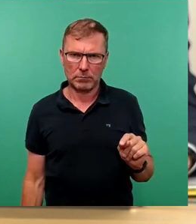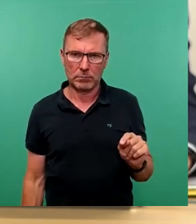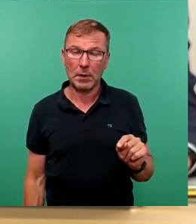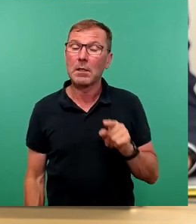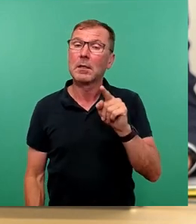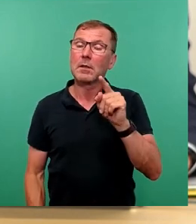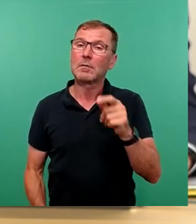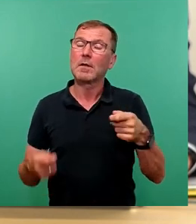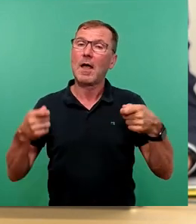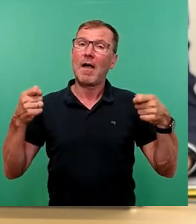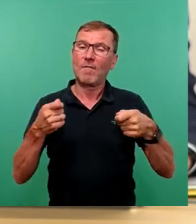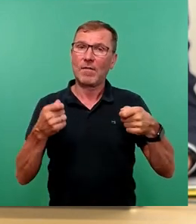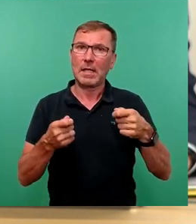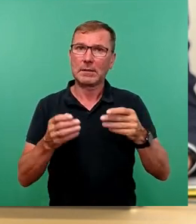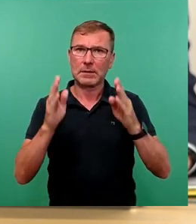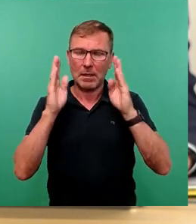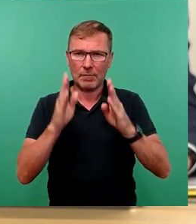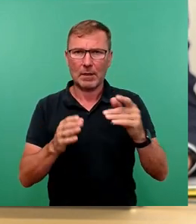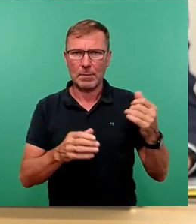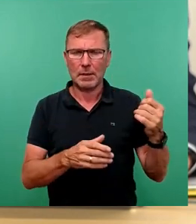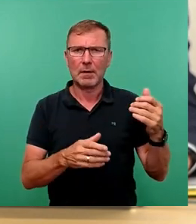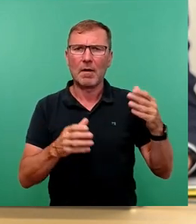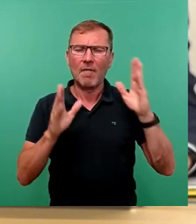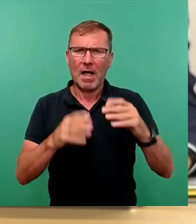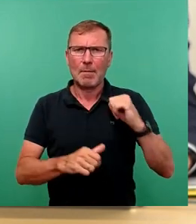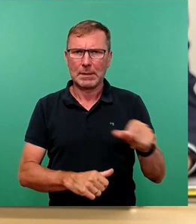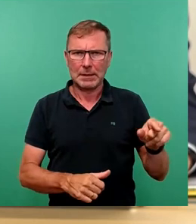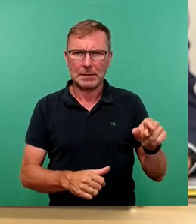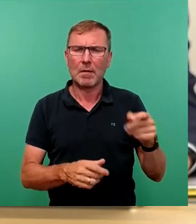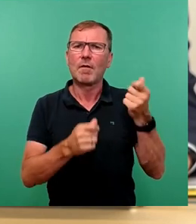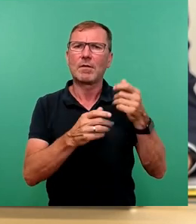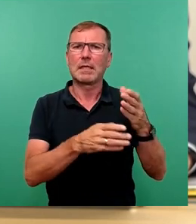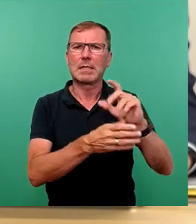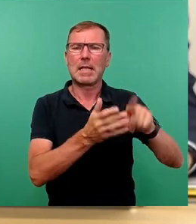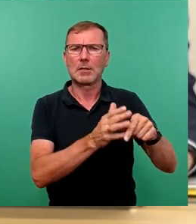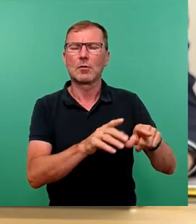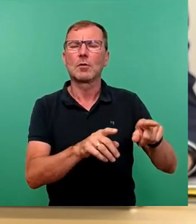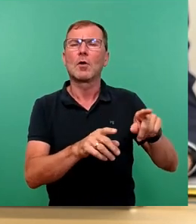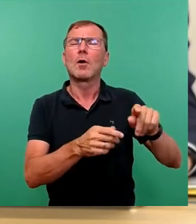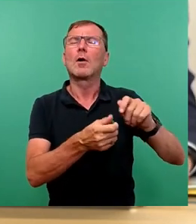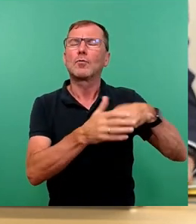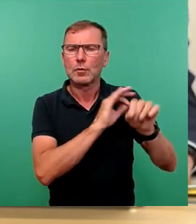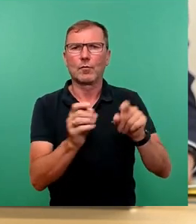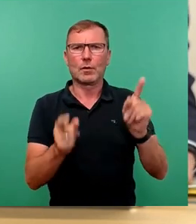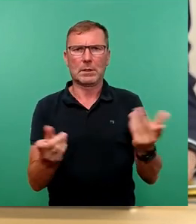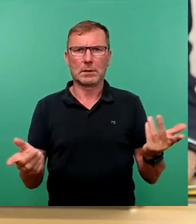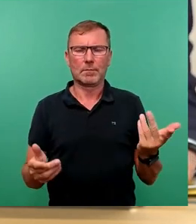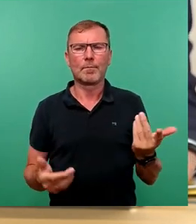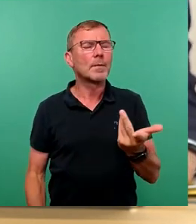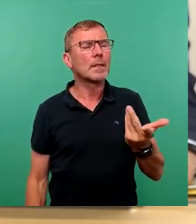Fachbediensteten zu vollziehen ist und nicht andersrum. Das will ich nur nochmal betonen. Soweit vielleicht